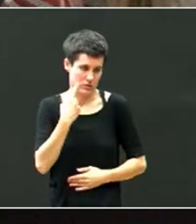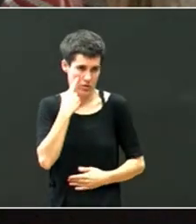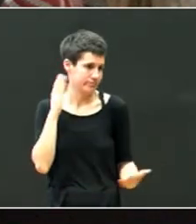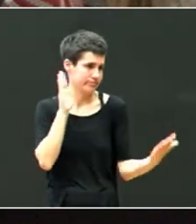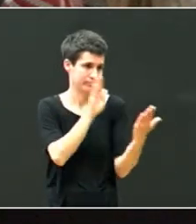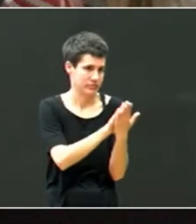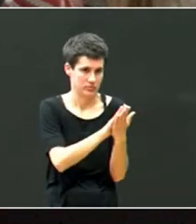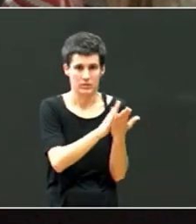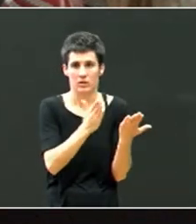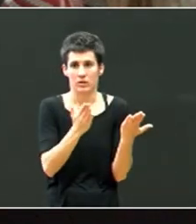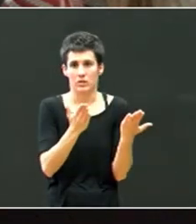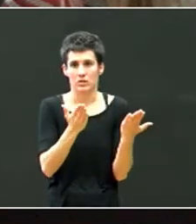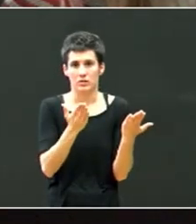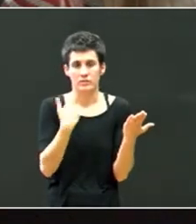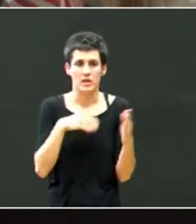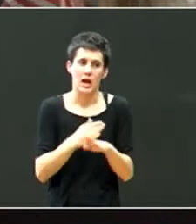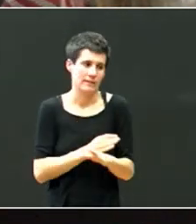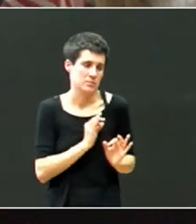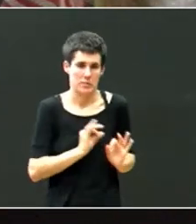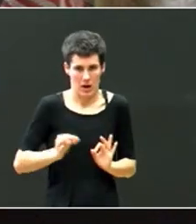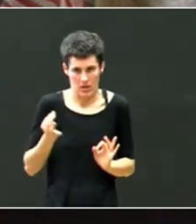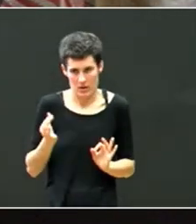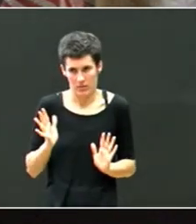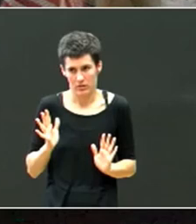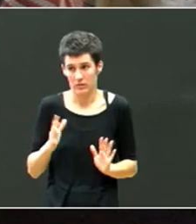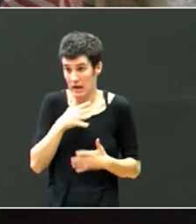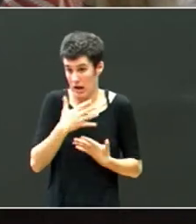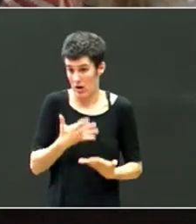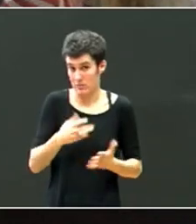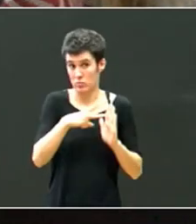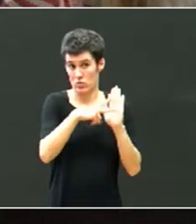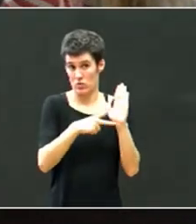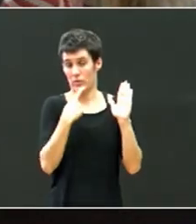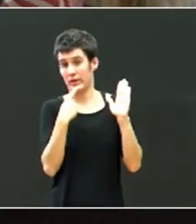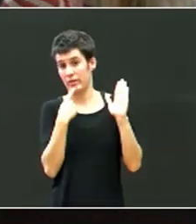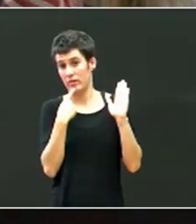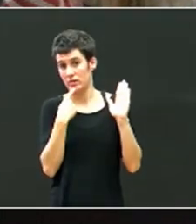behar dugu, eta momentu honetan, araudiak dinoenez,